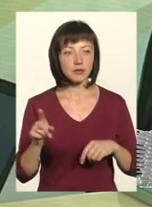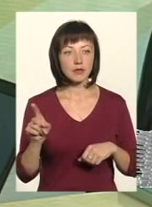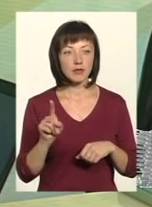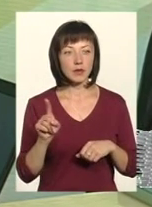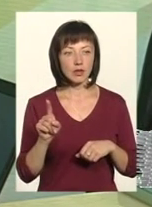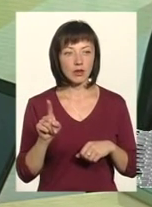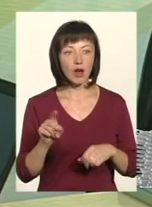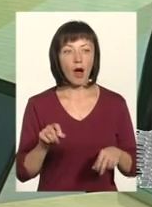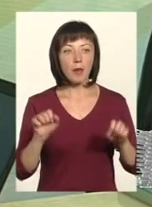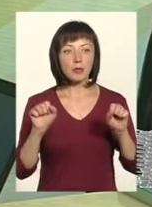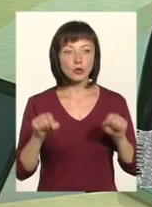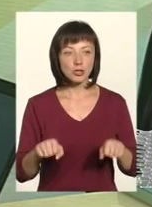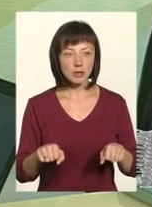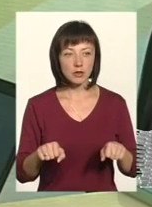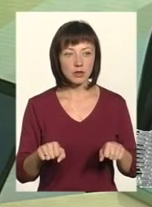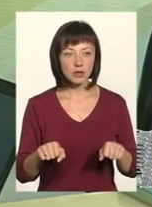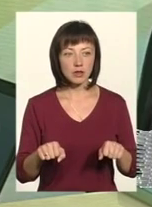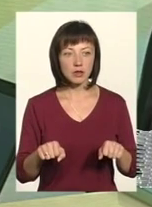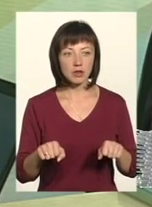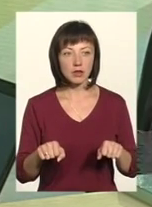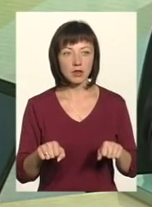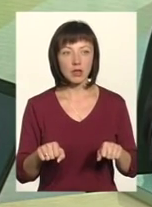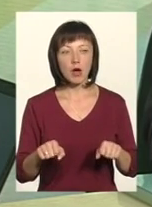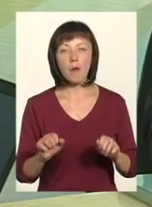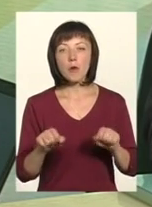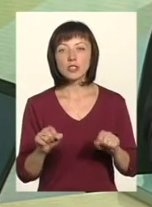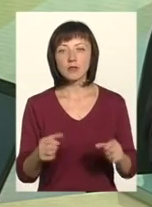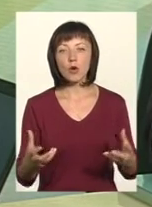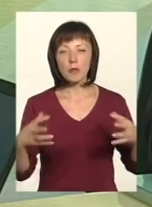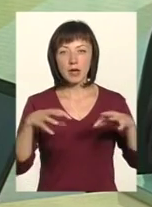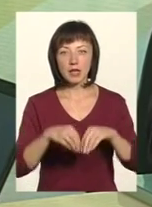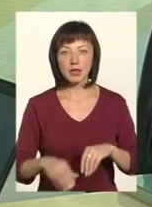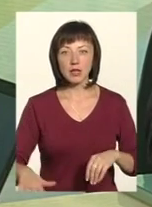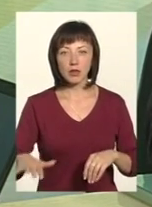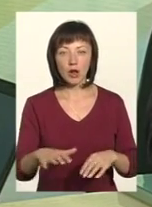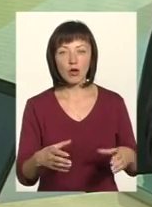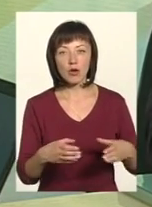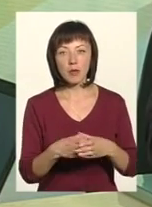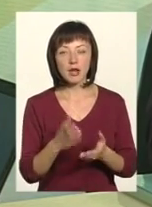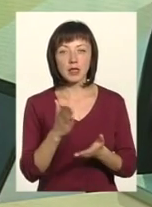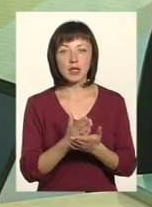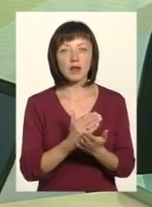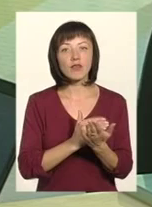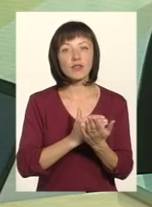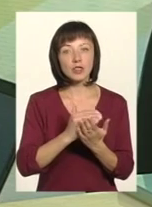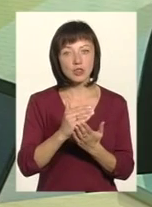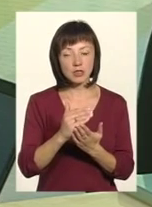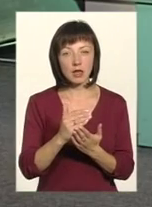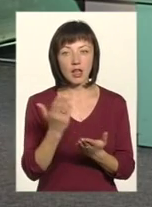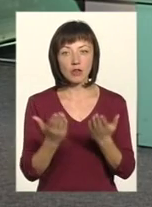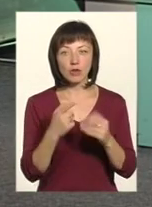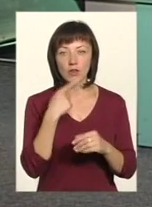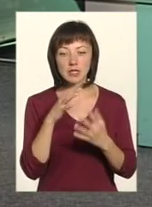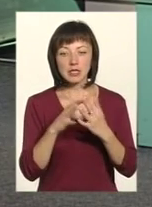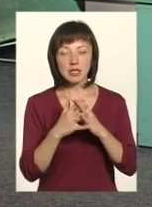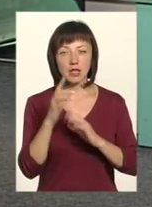можливості об'єднаної територіальної громади, вони є на порядок вищими, якщо ми говоримо за сільські ради,